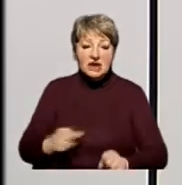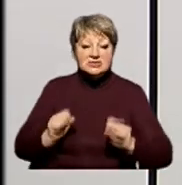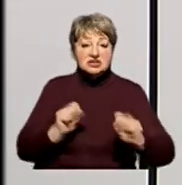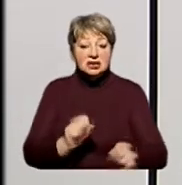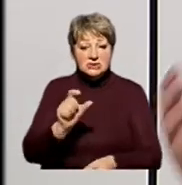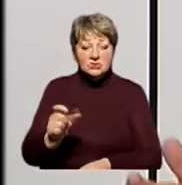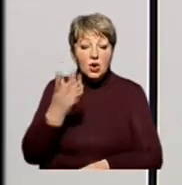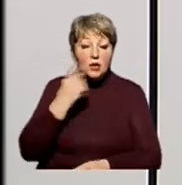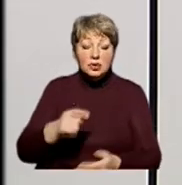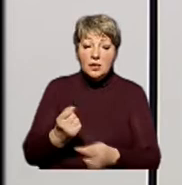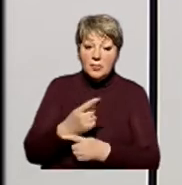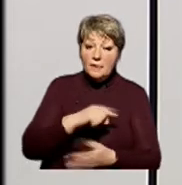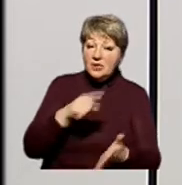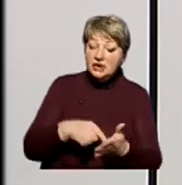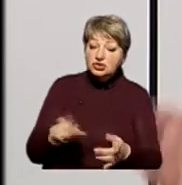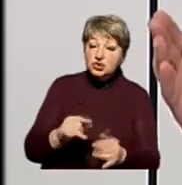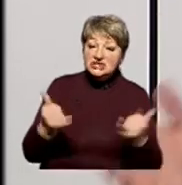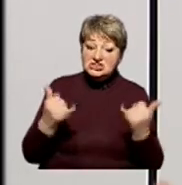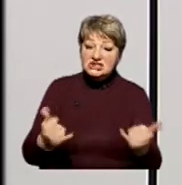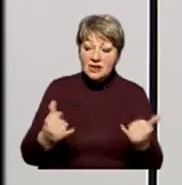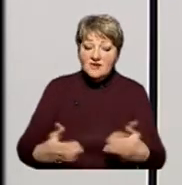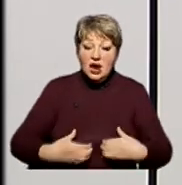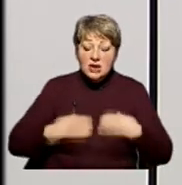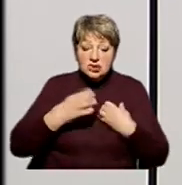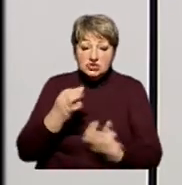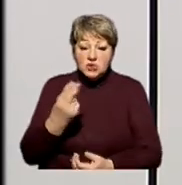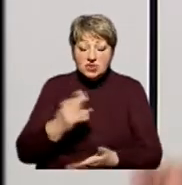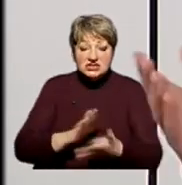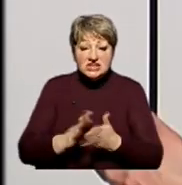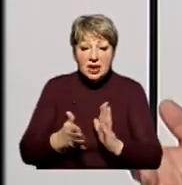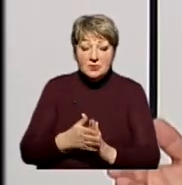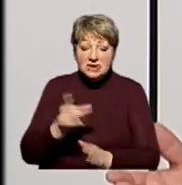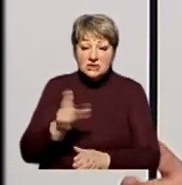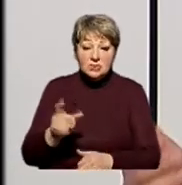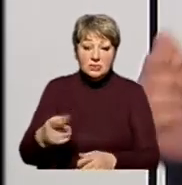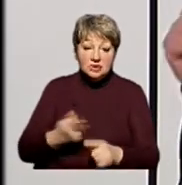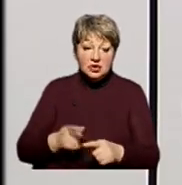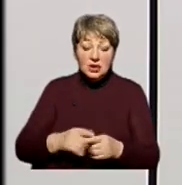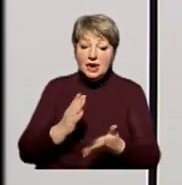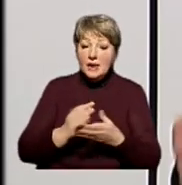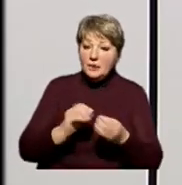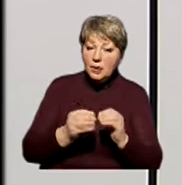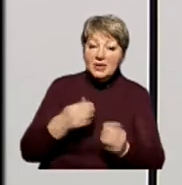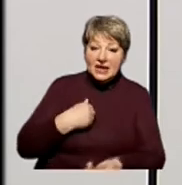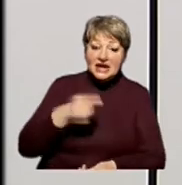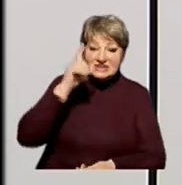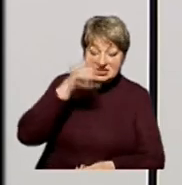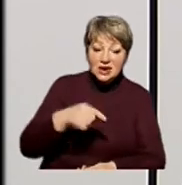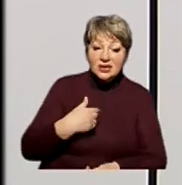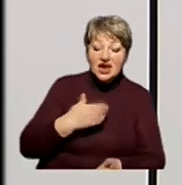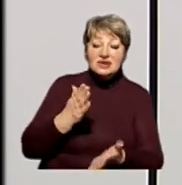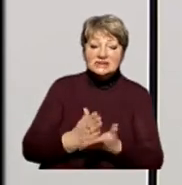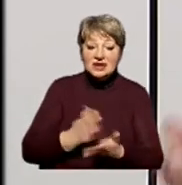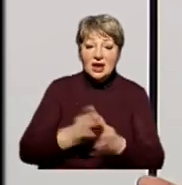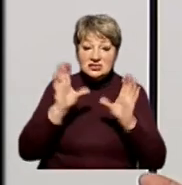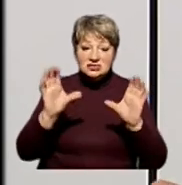людей. Коли стоїть питання про те, що сьогодні жахлива соціальна ситуація і в людей величезна кількість проблем, ми знаємо, і я маю ті закони, і ті